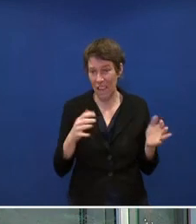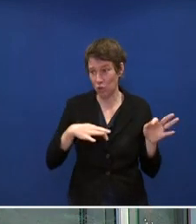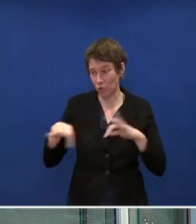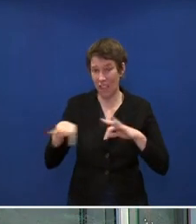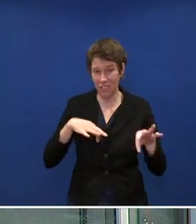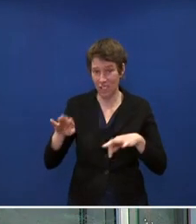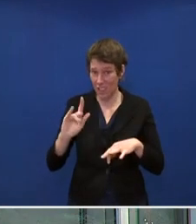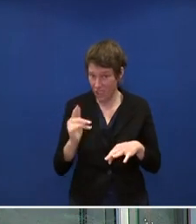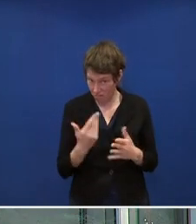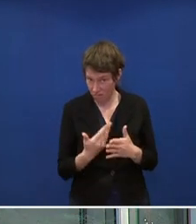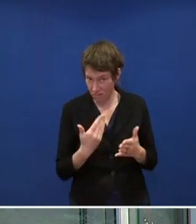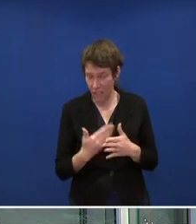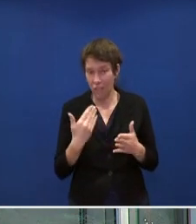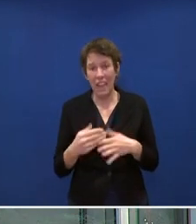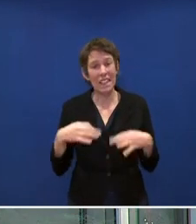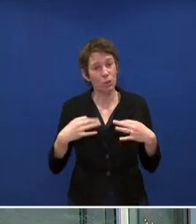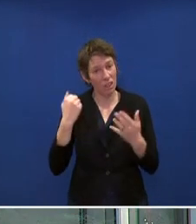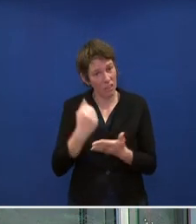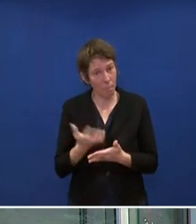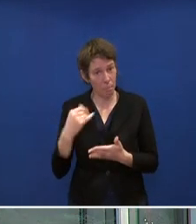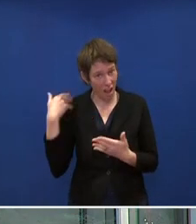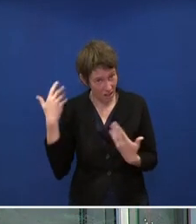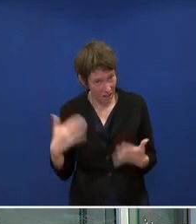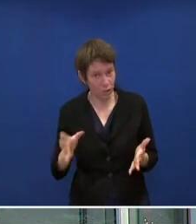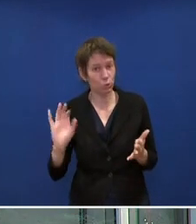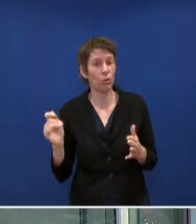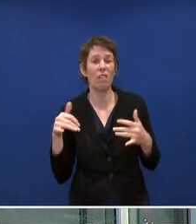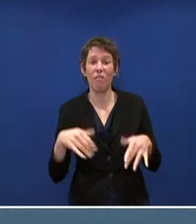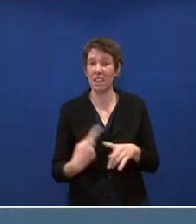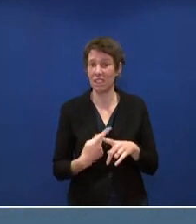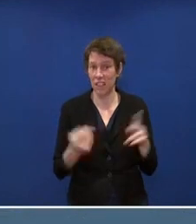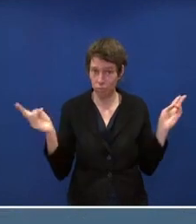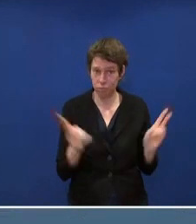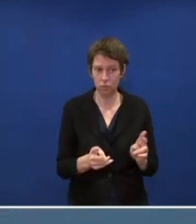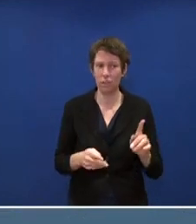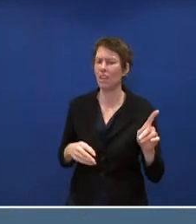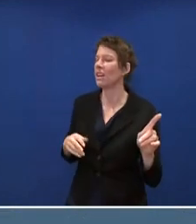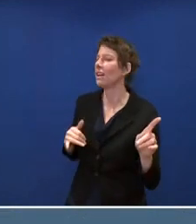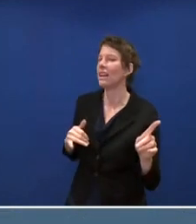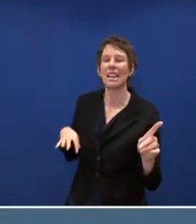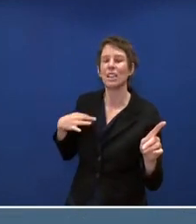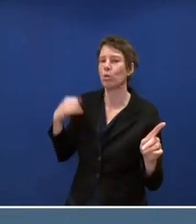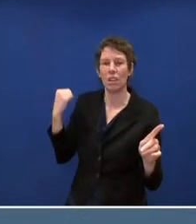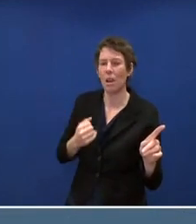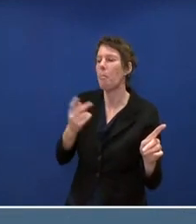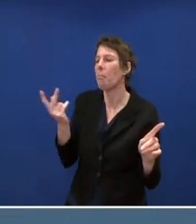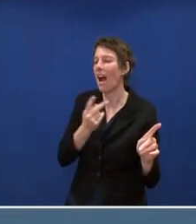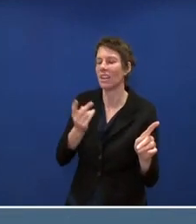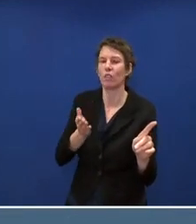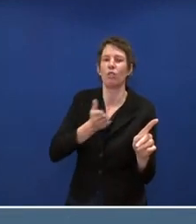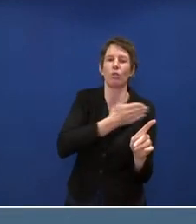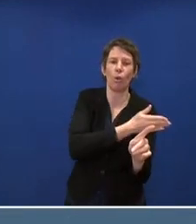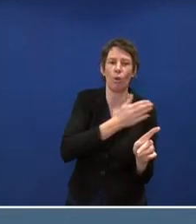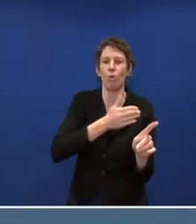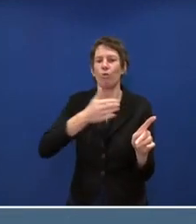entlasten und die Fallzahlen senken können? Die Gesundheitsämter machen bereits beides, ist die Antwort. Also insofern